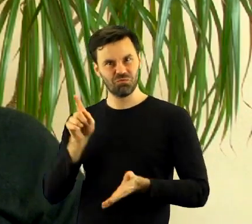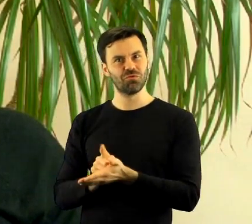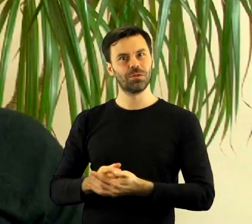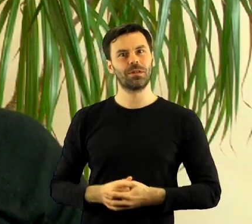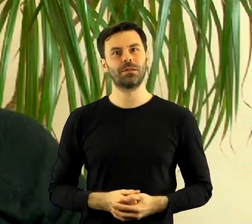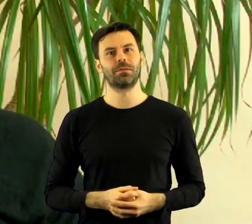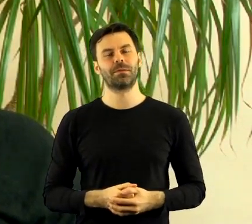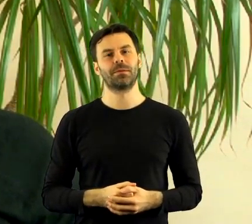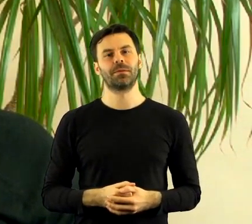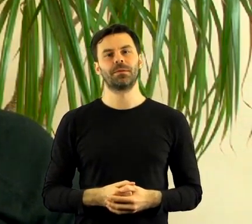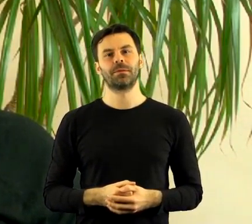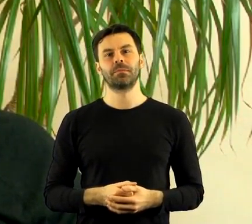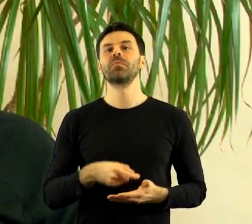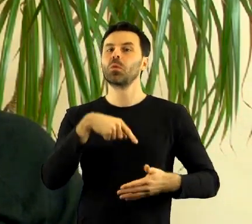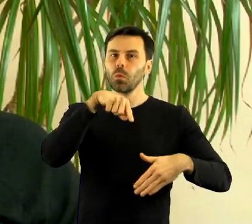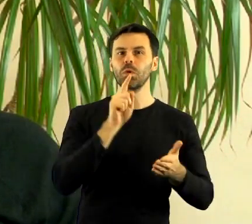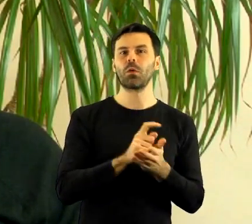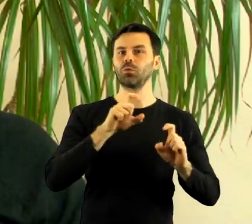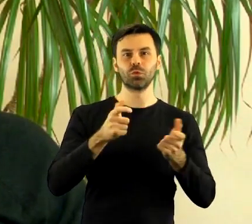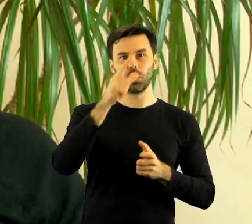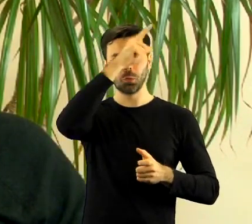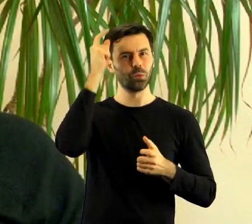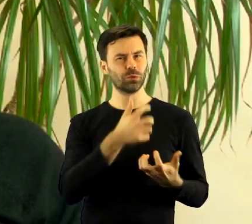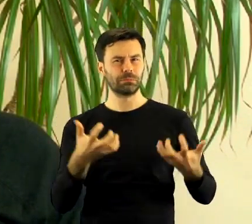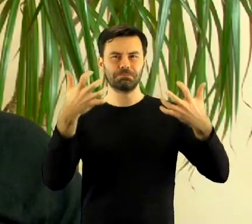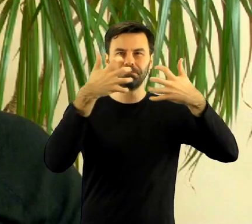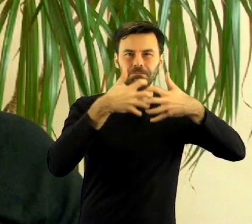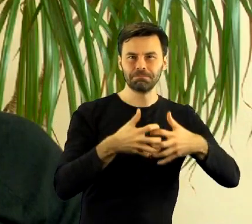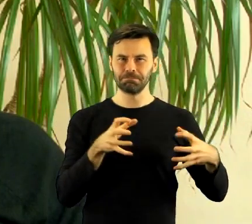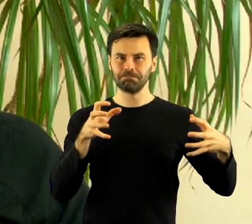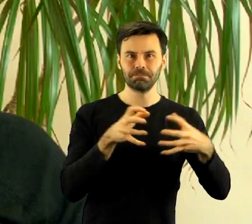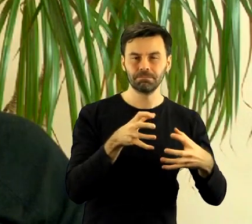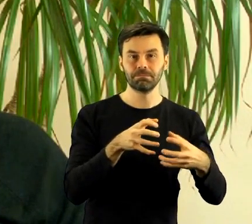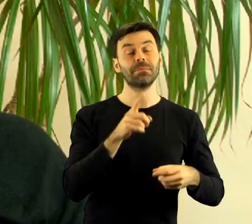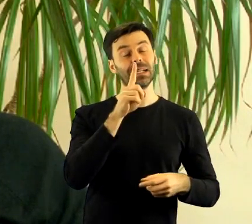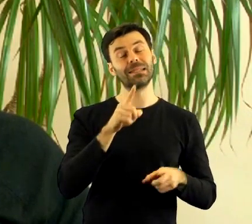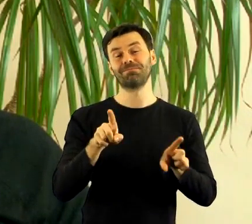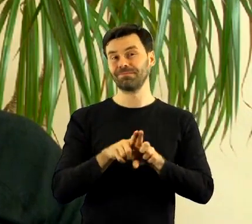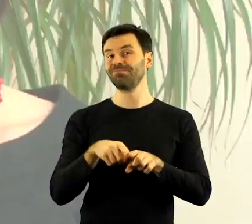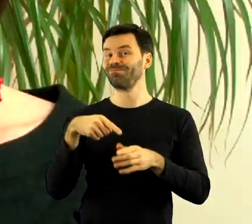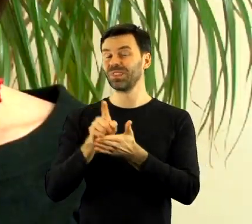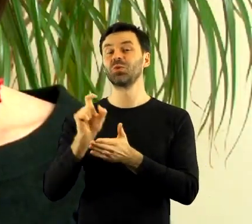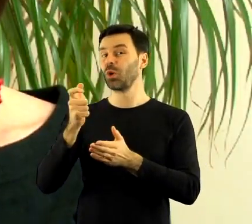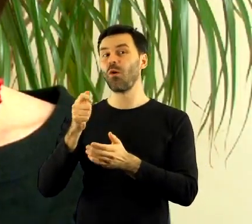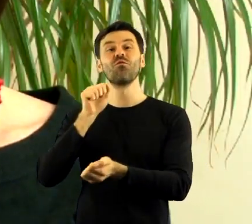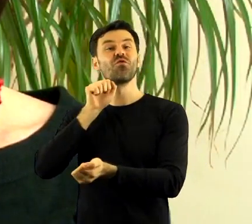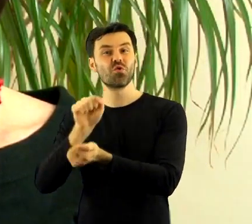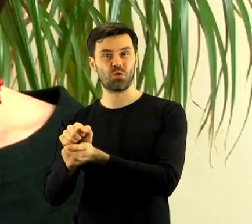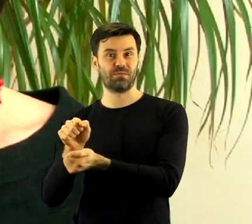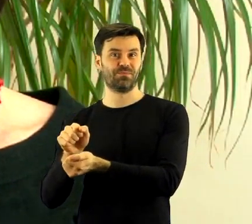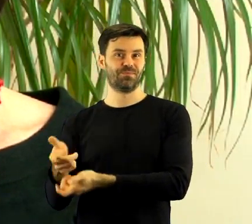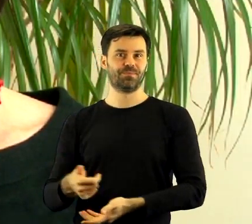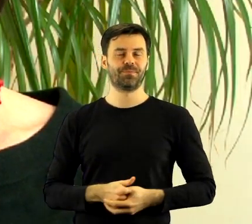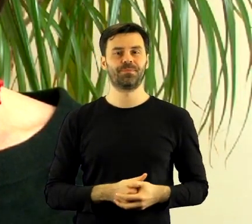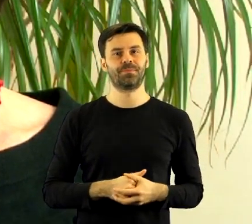udało nam się zintegrować ludzi wokół problemu i sprawy, no ale oczywiście i pozyskać wrogów. Reakcja mieszkańców,